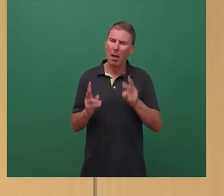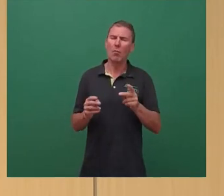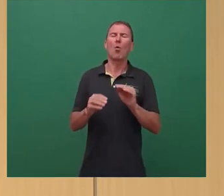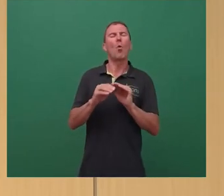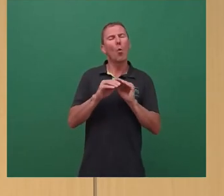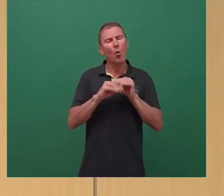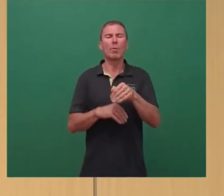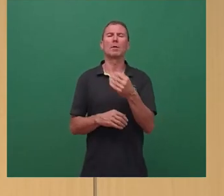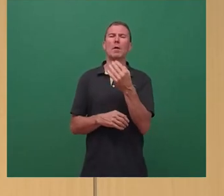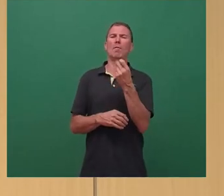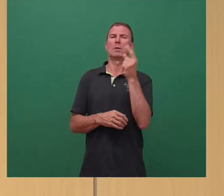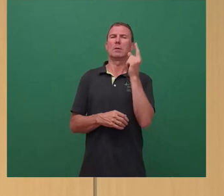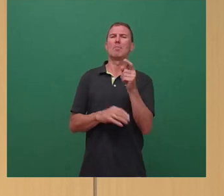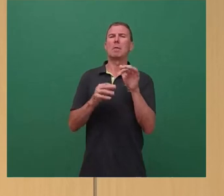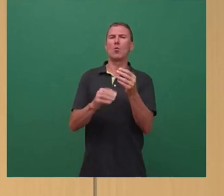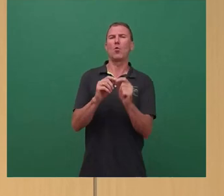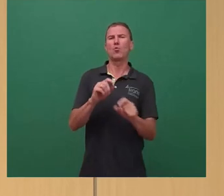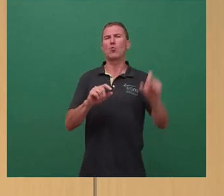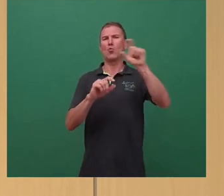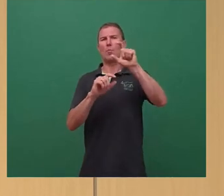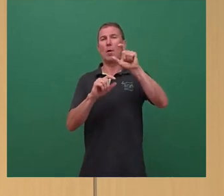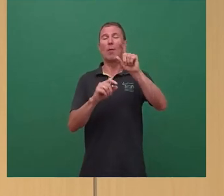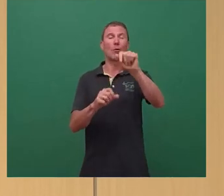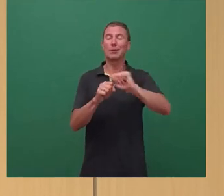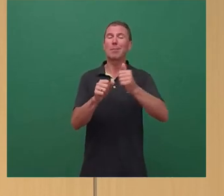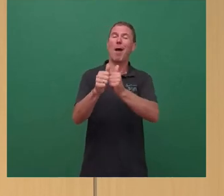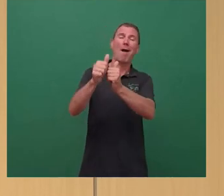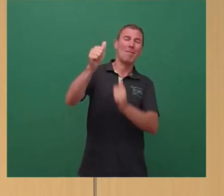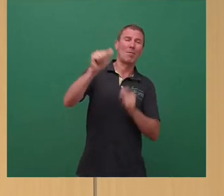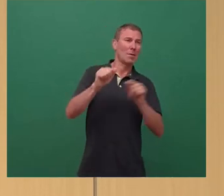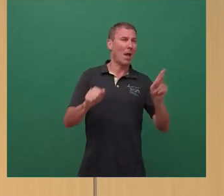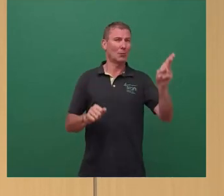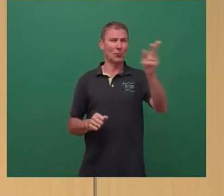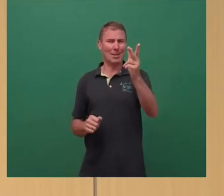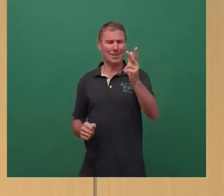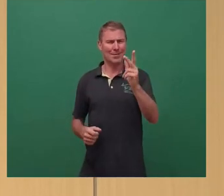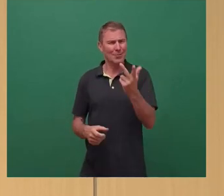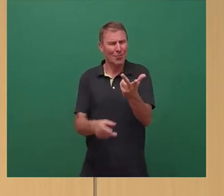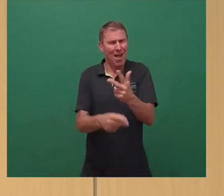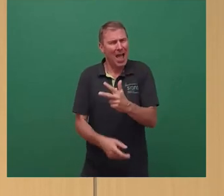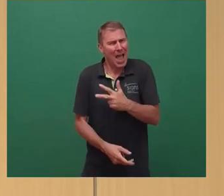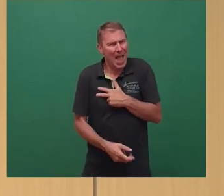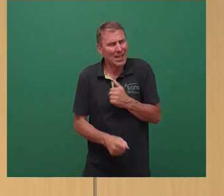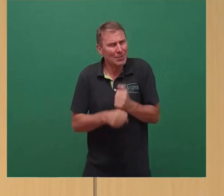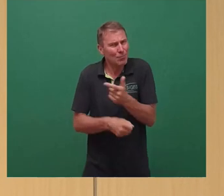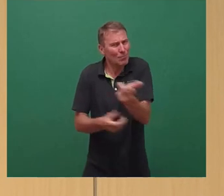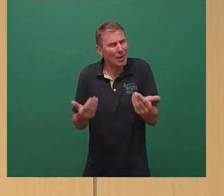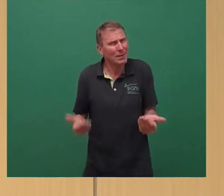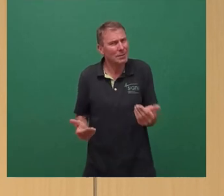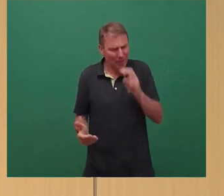40 dann auch drüber sind. Aber da waren wir trotzdem noch weit davon entfernt. Und es ist ein Stück weit, so ehrlich muss man sich an dieser Stelle auch machen, auch ein